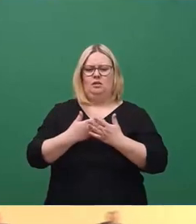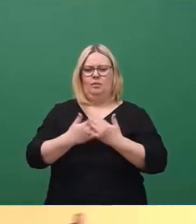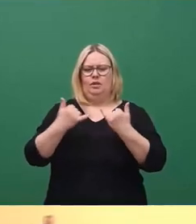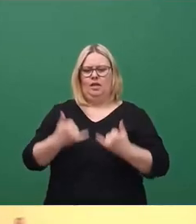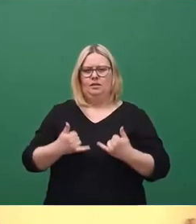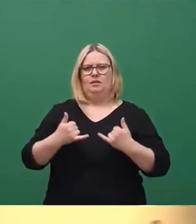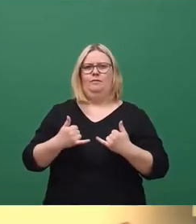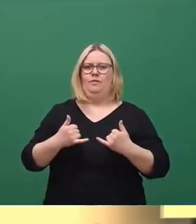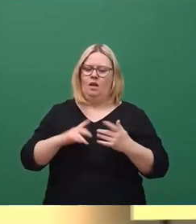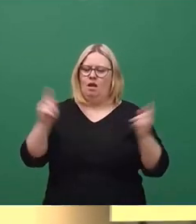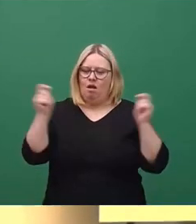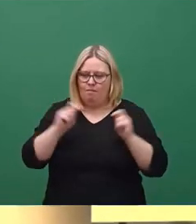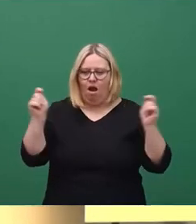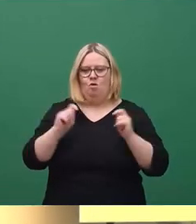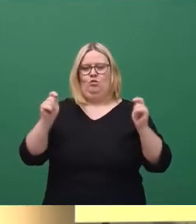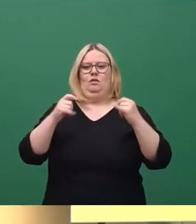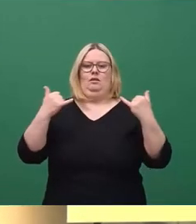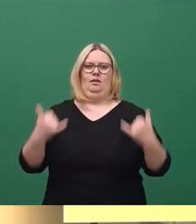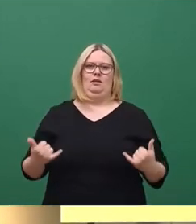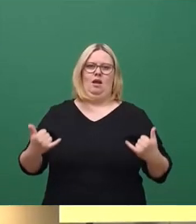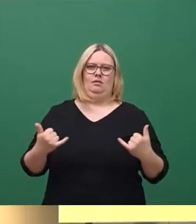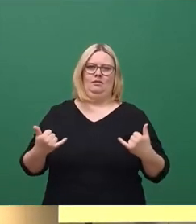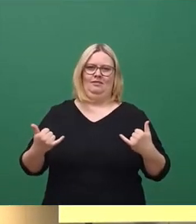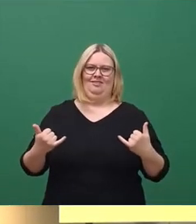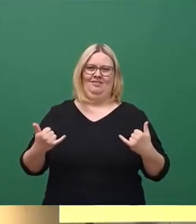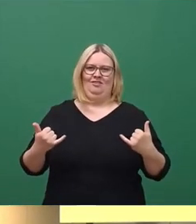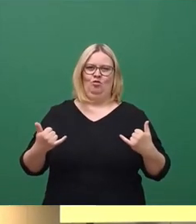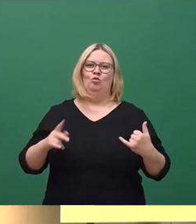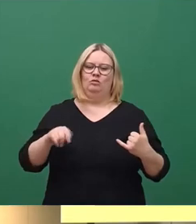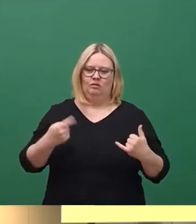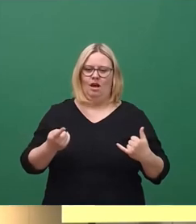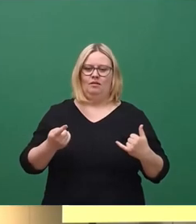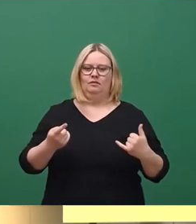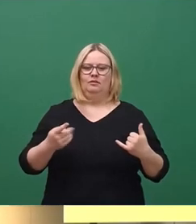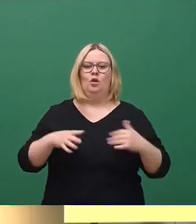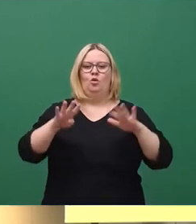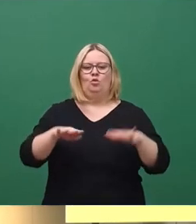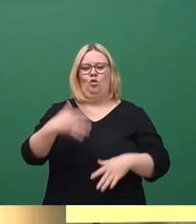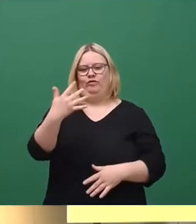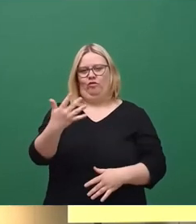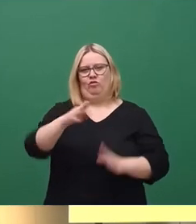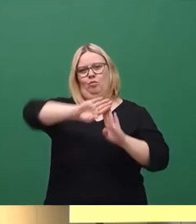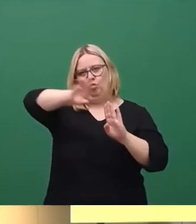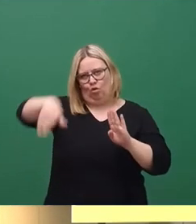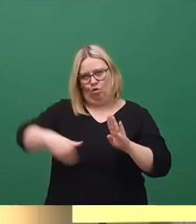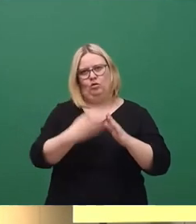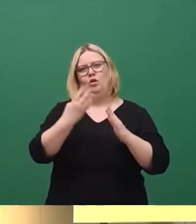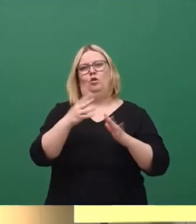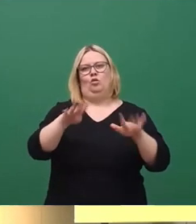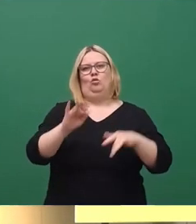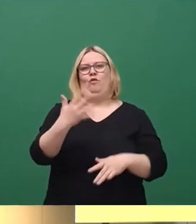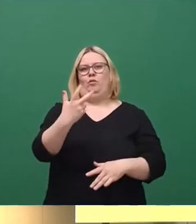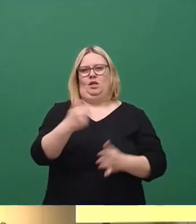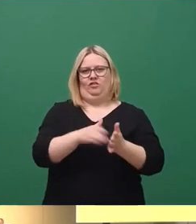überfällige Pause gehen lassen. Und es ist 19.05 Uhr und das heißt, wir setzen 19.35 Uhr fort mit der